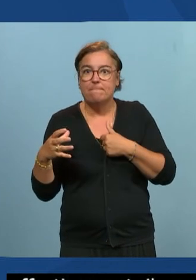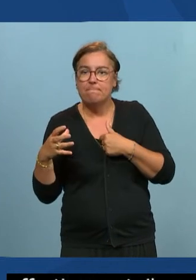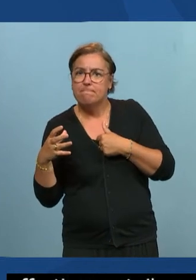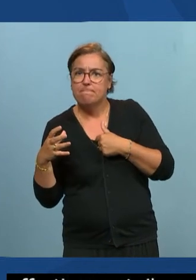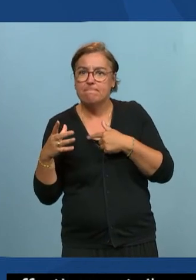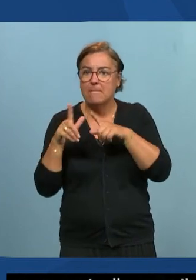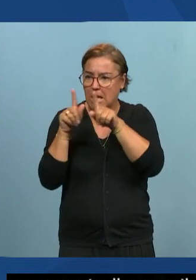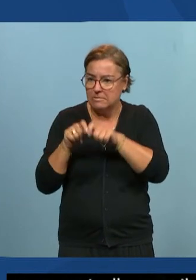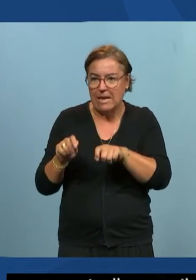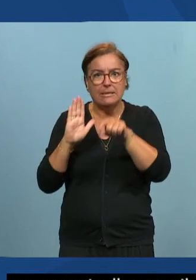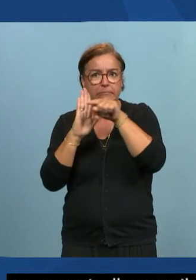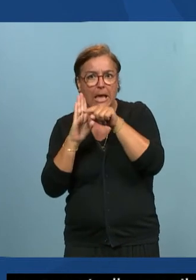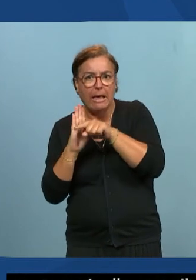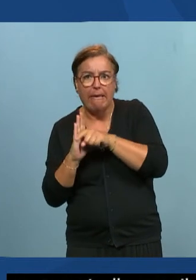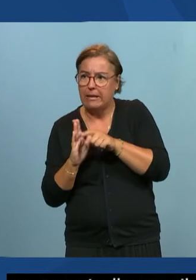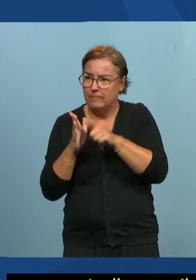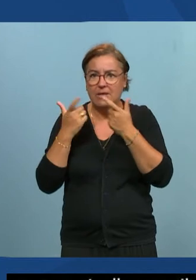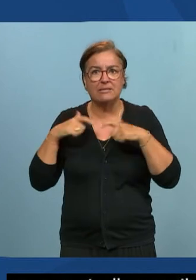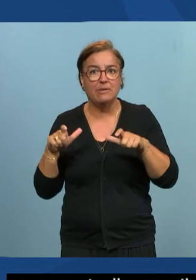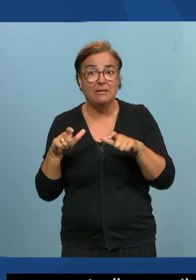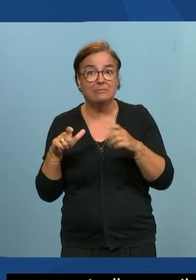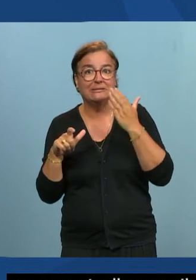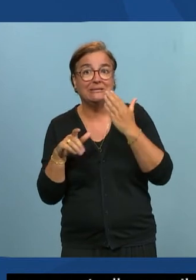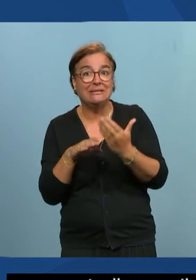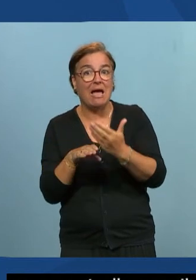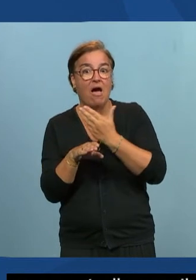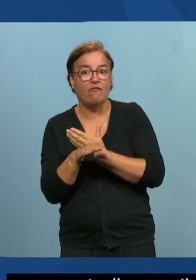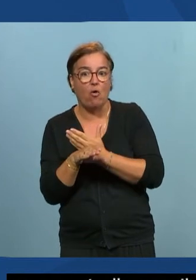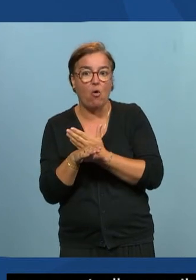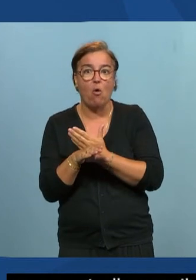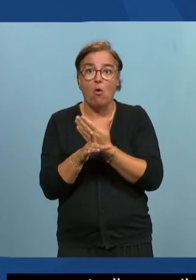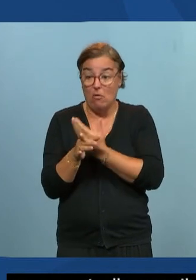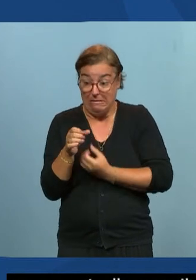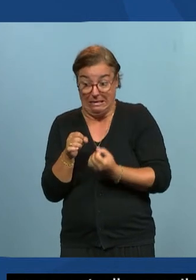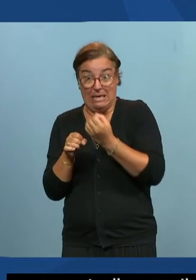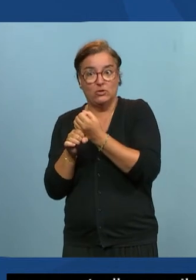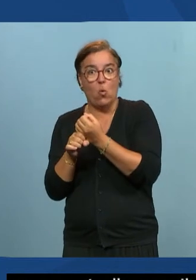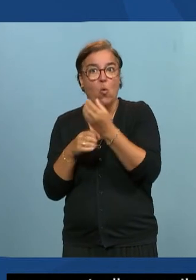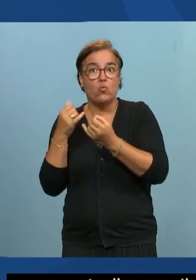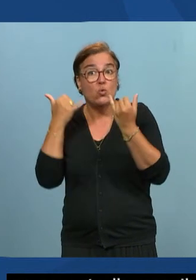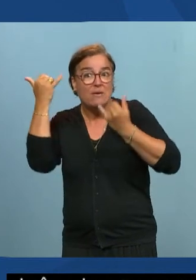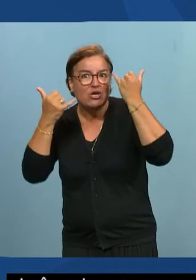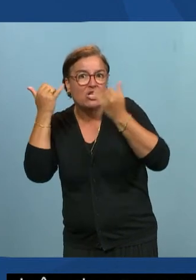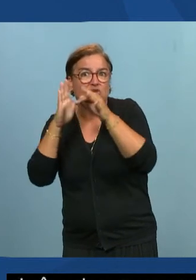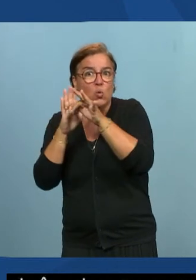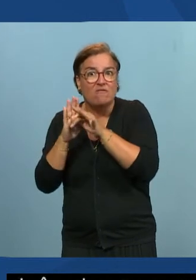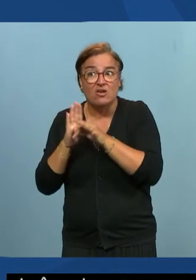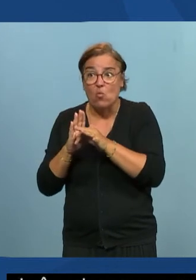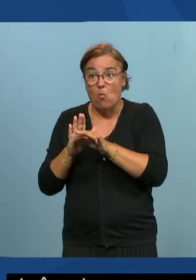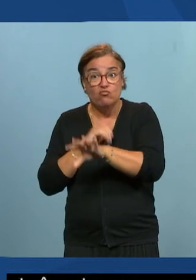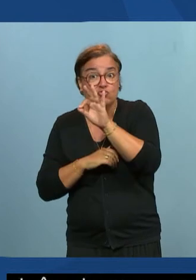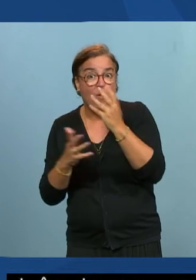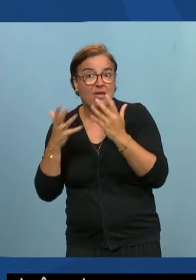son côté si en amont les sujets ne sont pas traités sur de la conception sur l'imagination des fonctionnalités sur les choix de couleurs